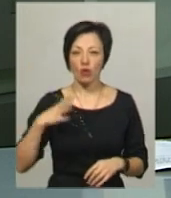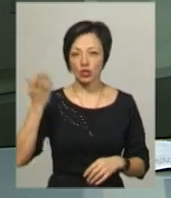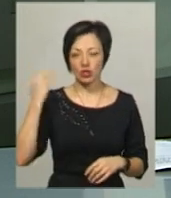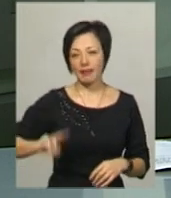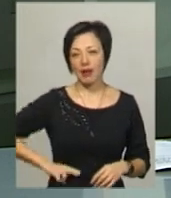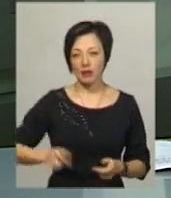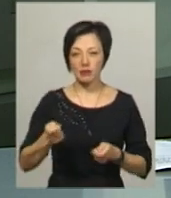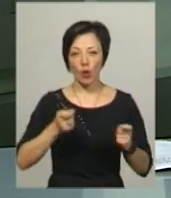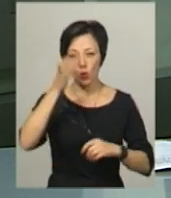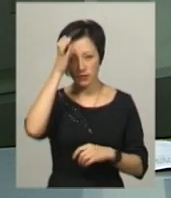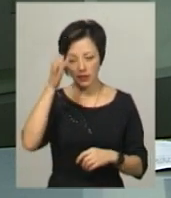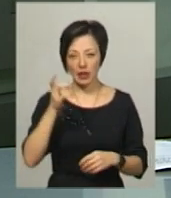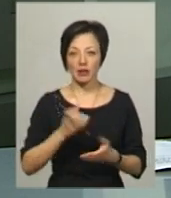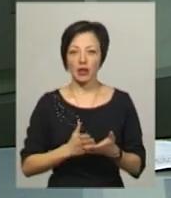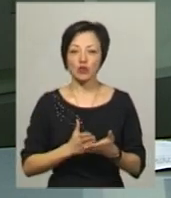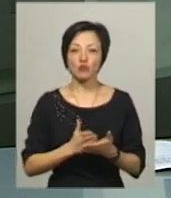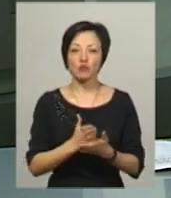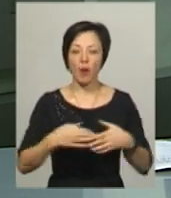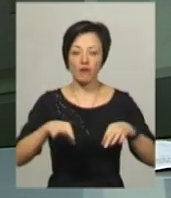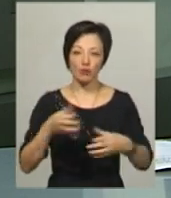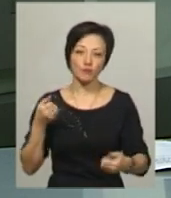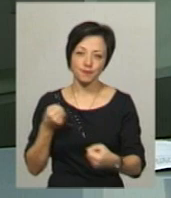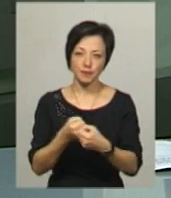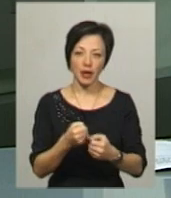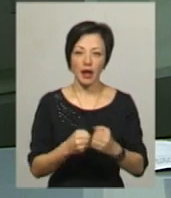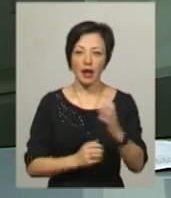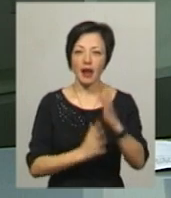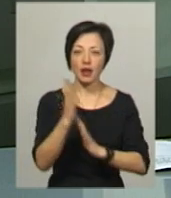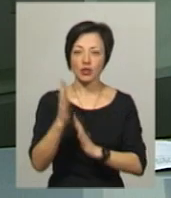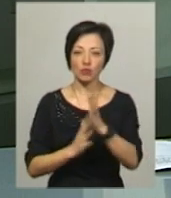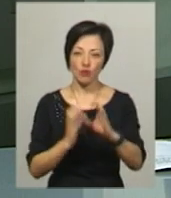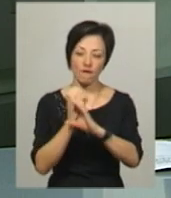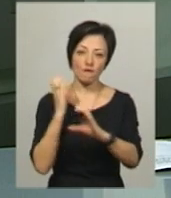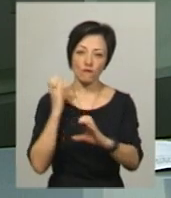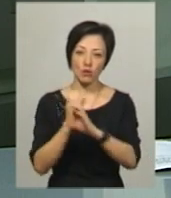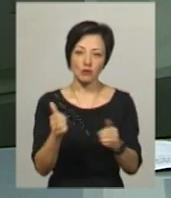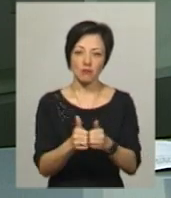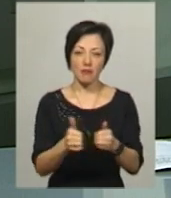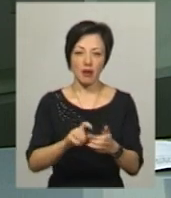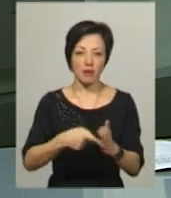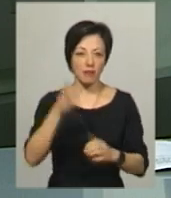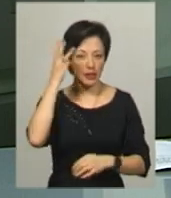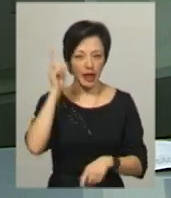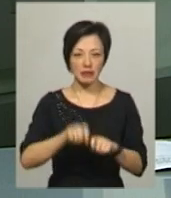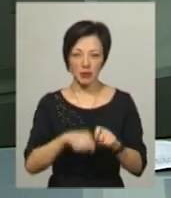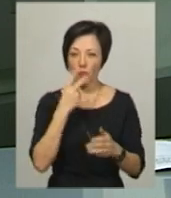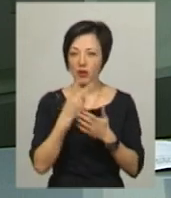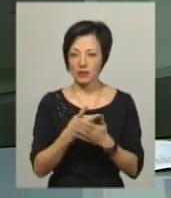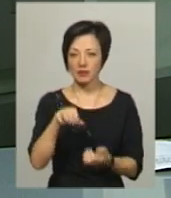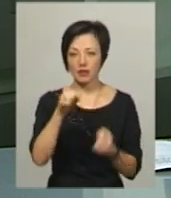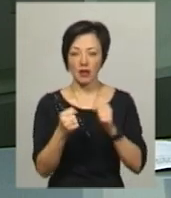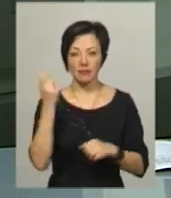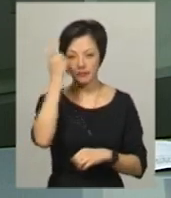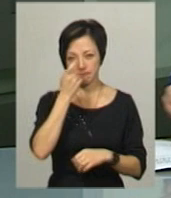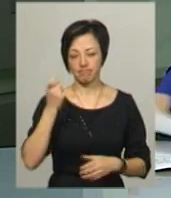директор департаменту освіти на службовому авто в'їхав у лісово споруч Хмельницького. Експертиза показала, що Роман Миколаїв був за кермом